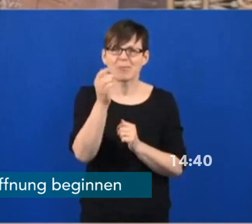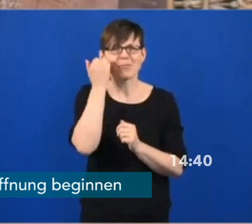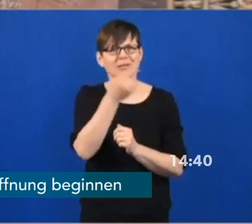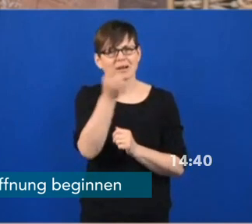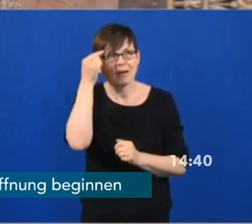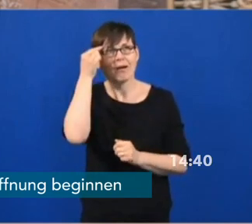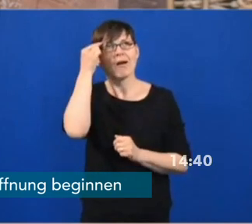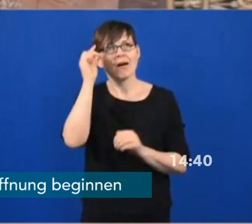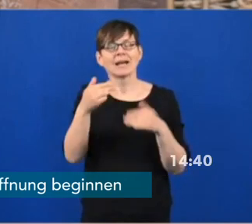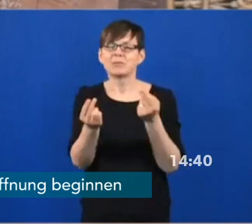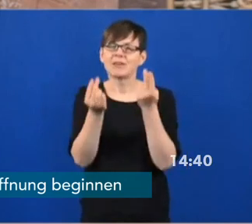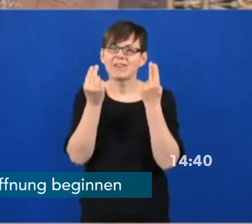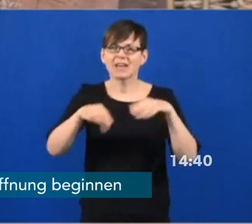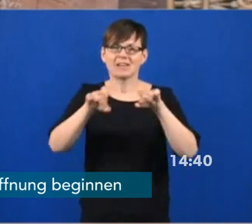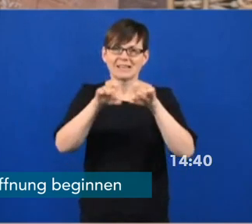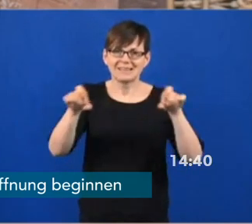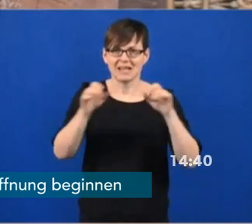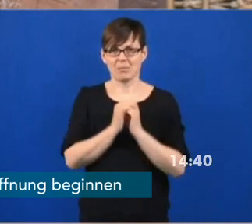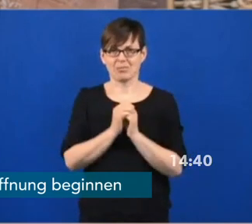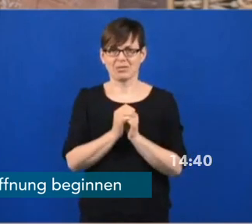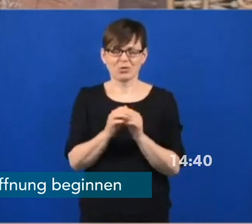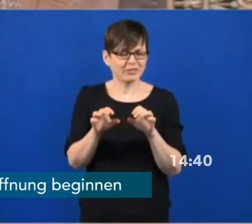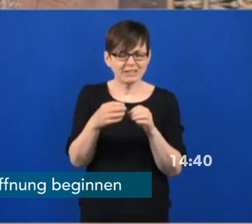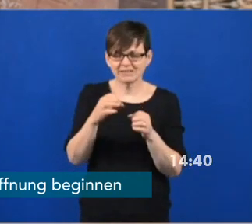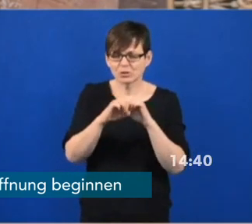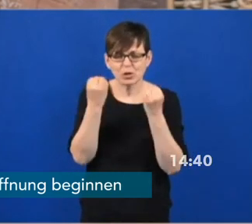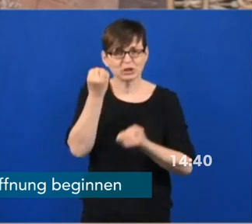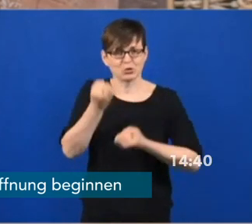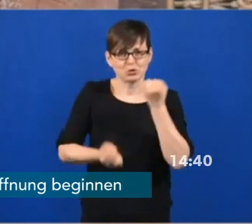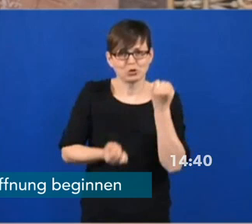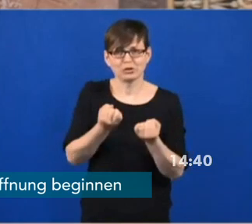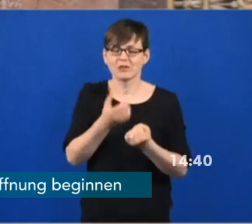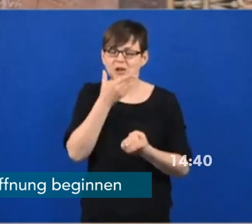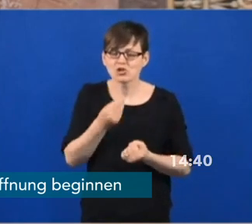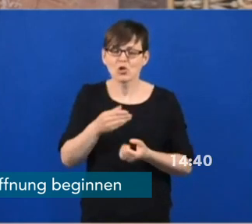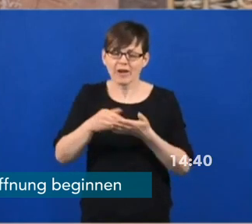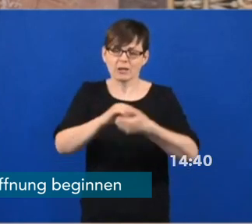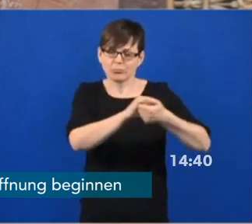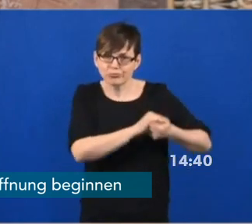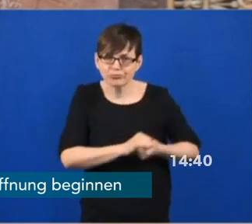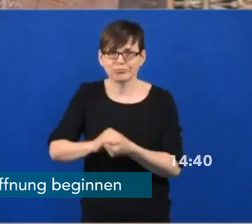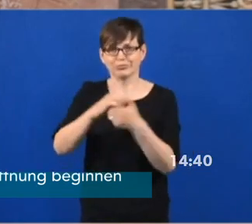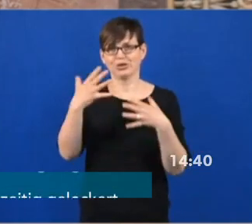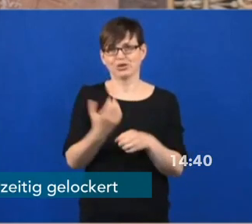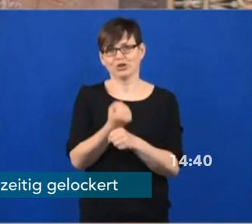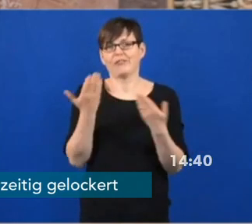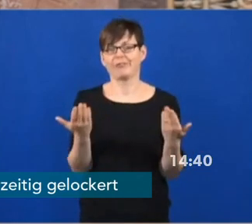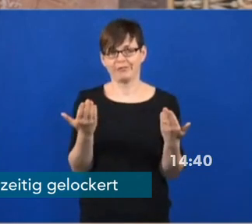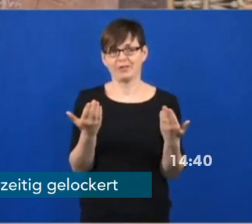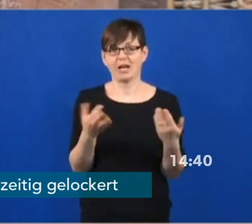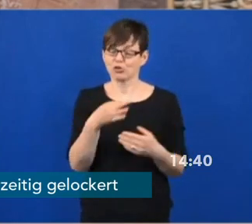grundlegende Probleme gemeinsam kümmern. Und es wäre mir sehr gelegen daran, dass wir das in einer weiterhin freundlichen,